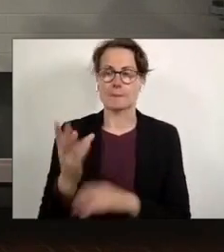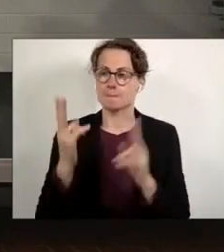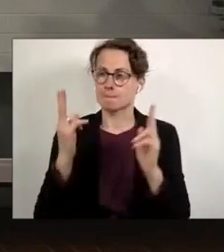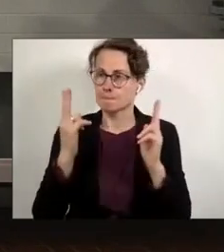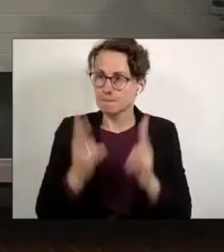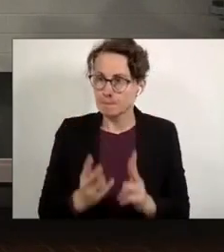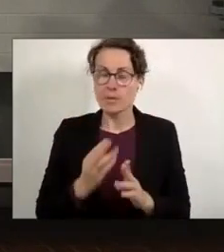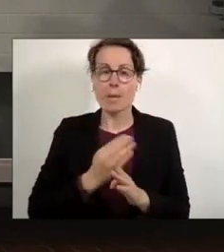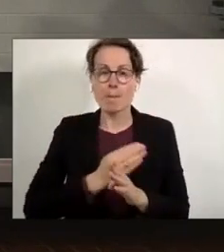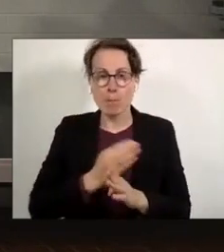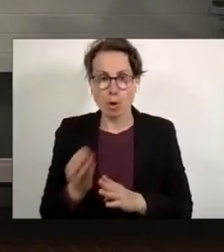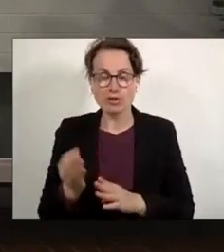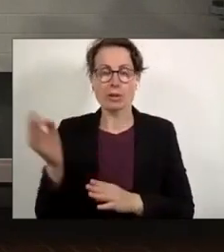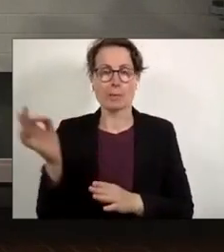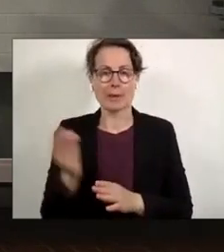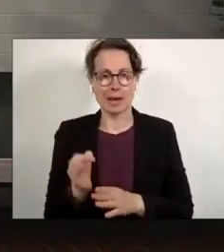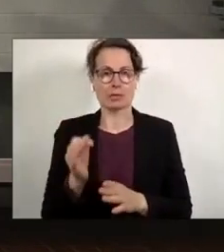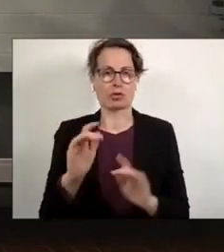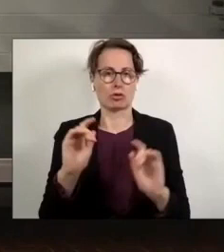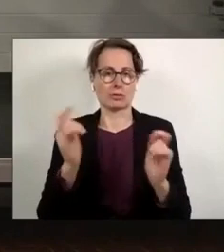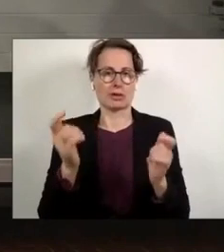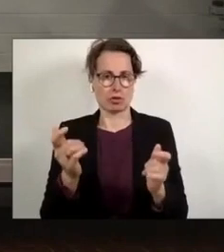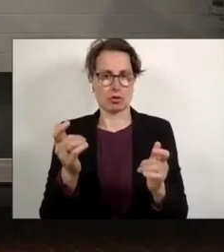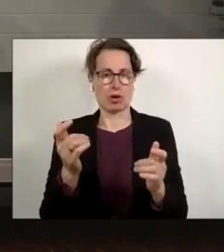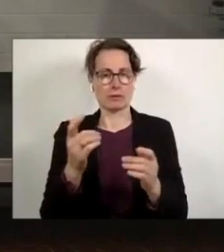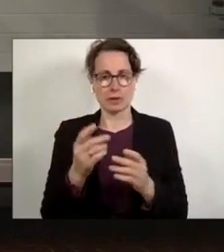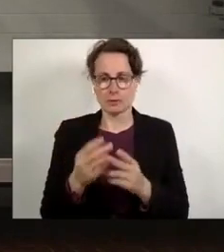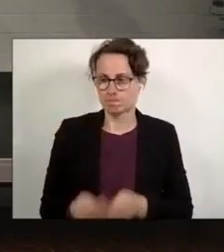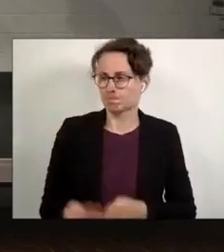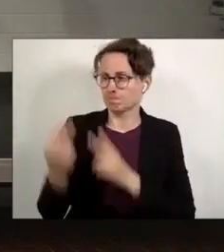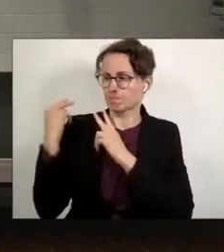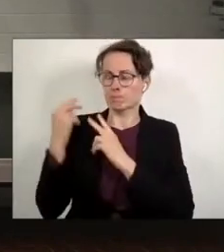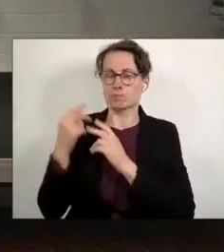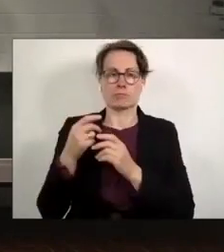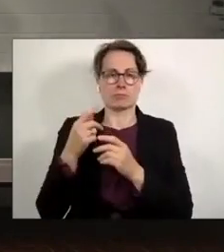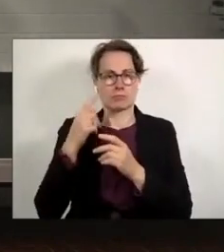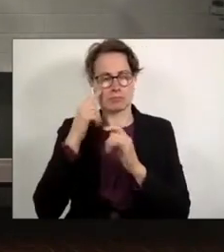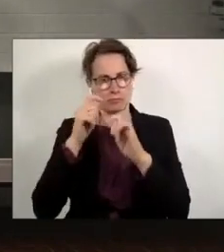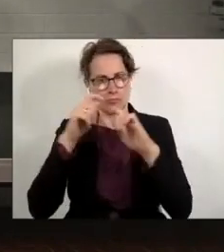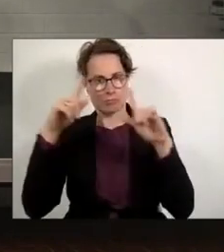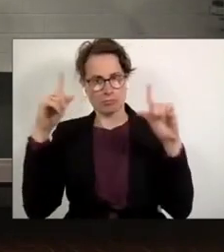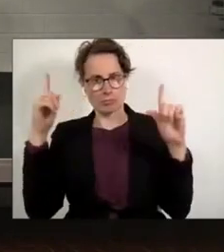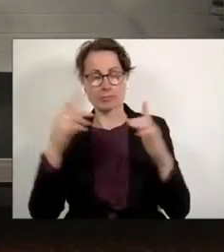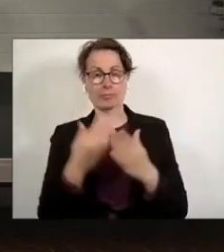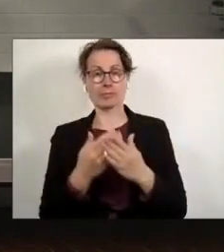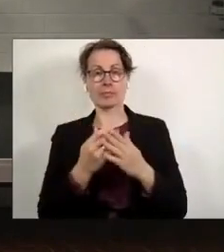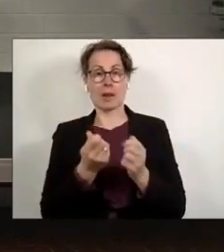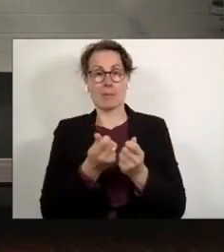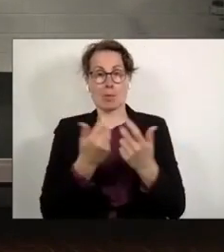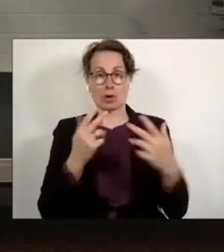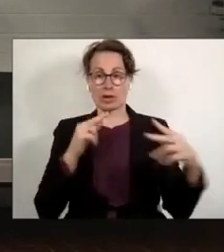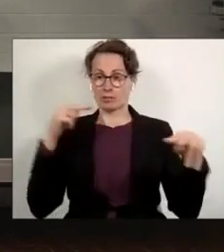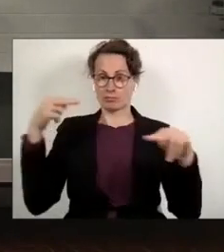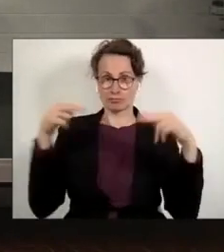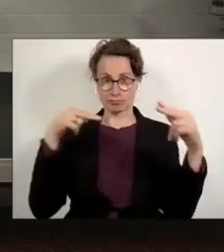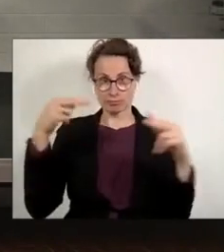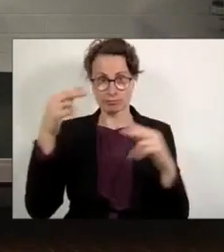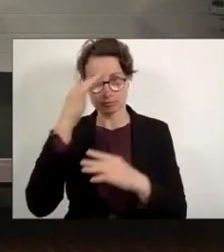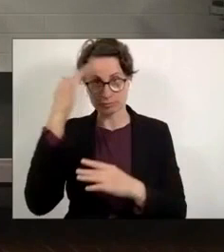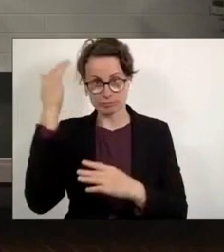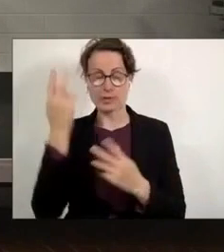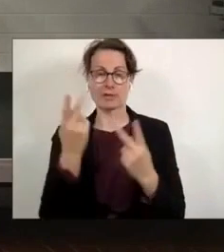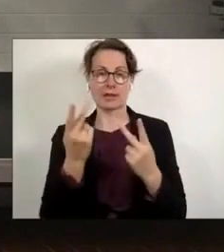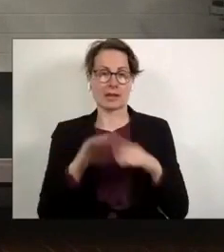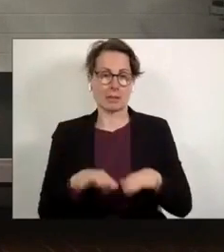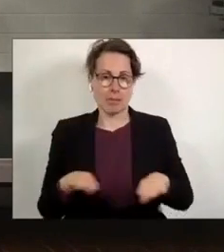postmigrantischen Gesellschaft beschreiben und rekonstruieren können. Diese multidirektionalen Erinnerungen sind die Basis für die Gesellschaft der vielen,